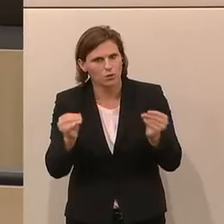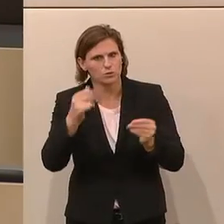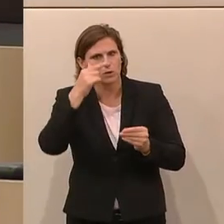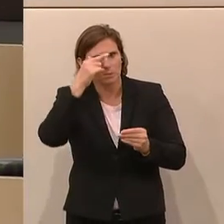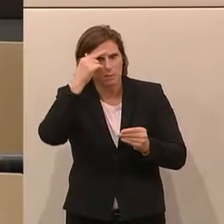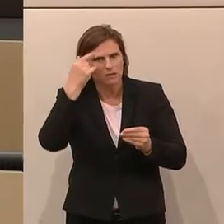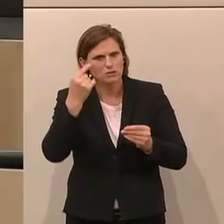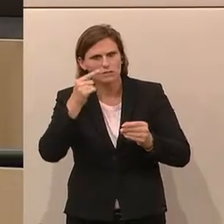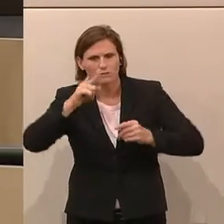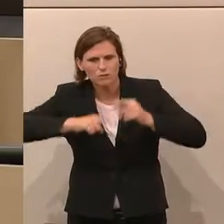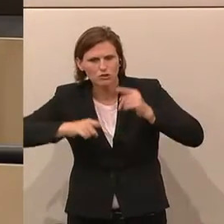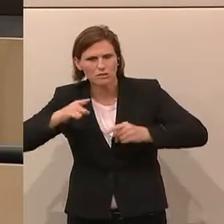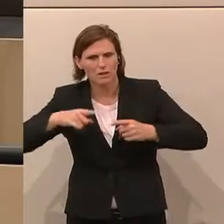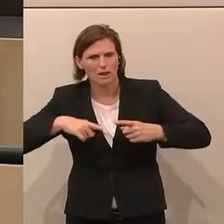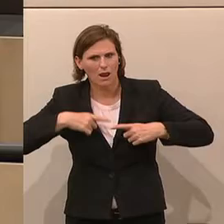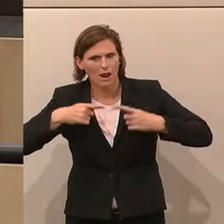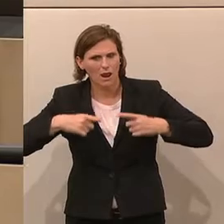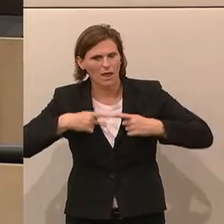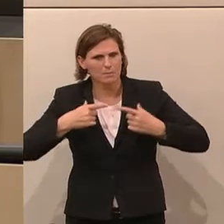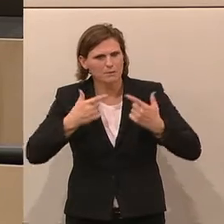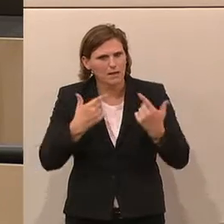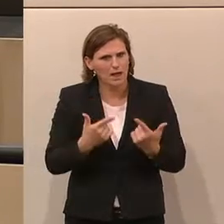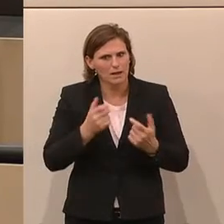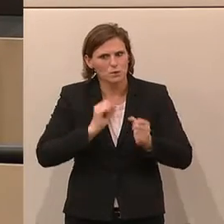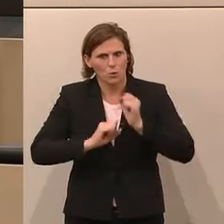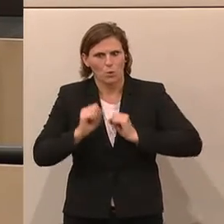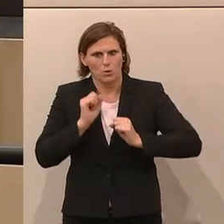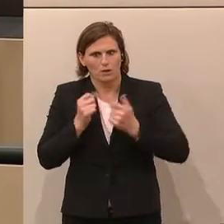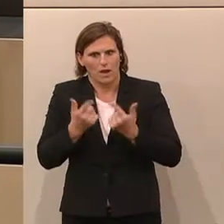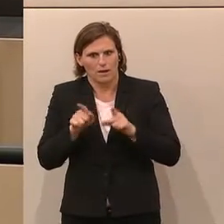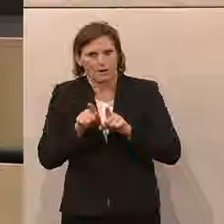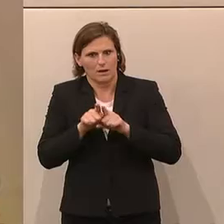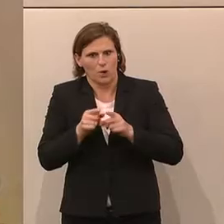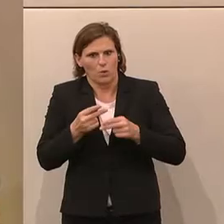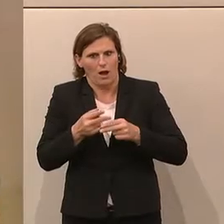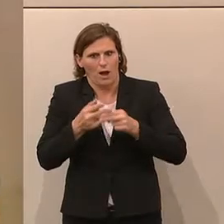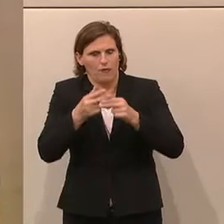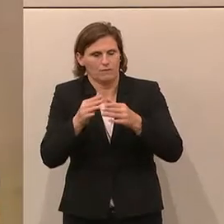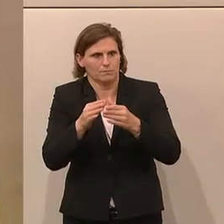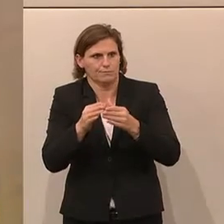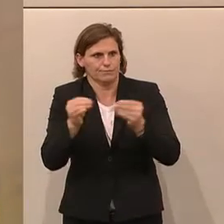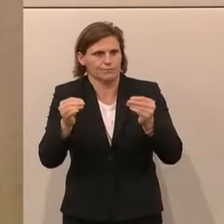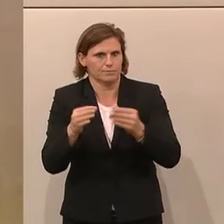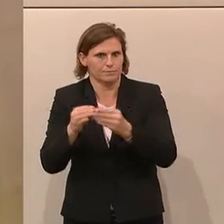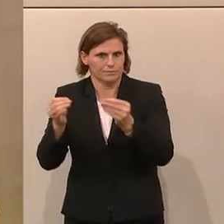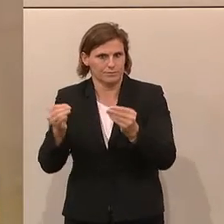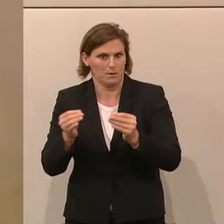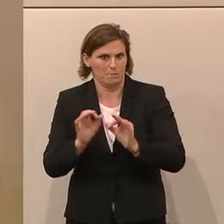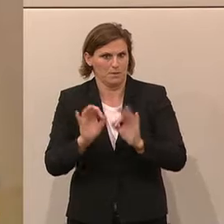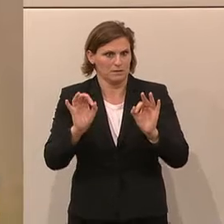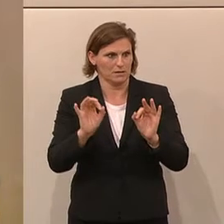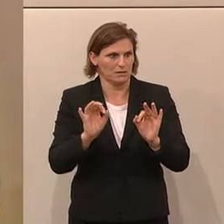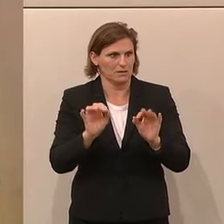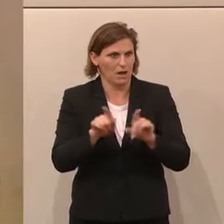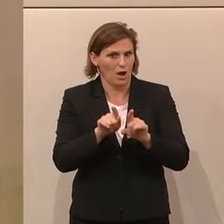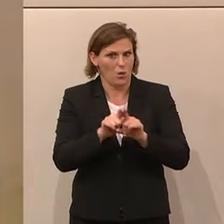Lebenslagen, Notlagen eine Unterstützung brauchen, auch dementsprechend helfen kann. Also, werte Regierungsmitglieder, würde